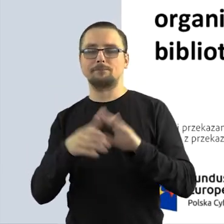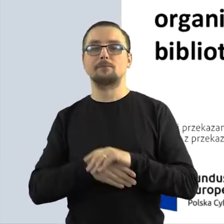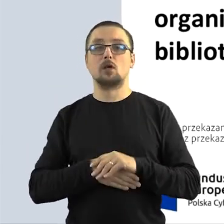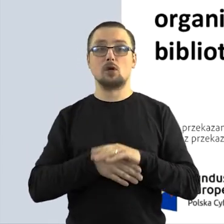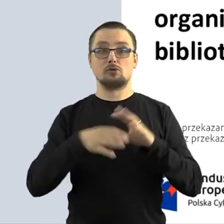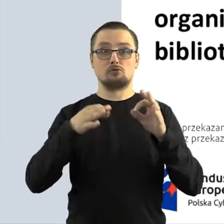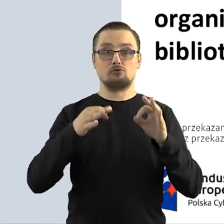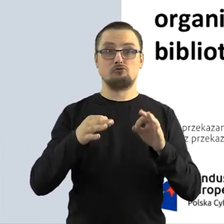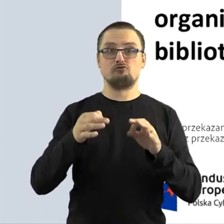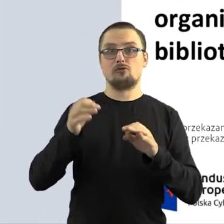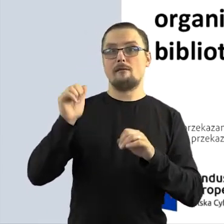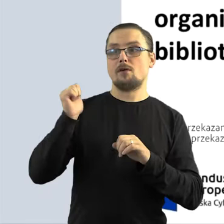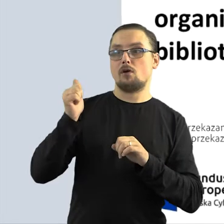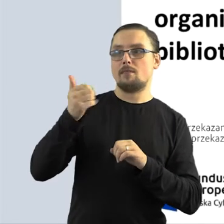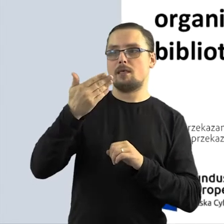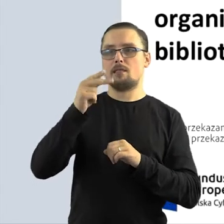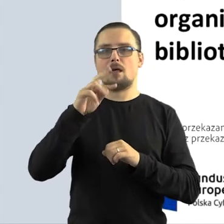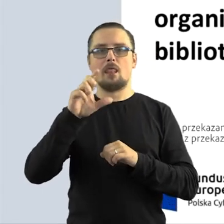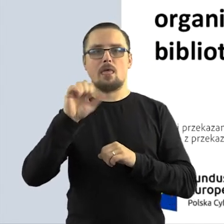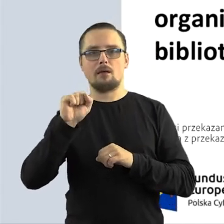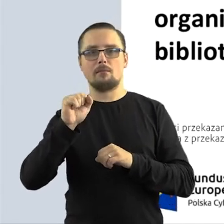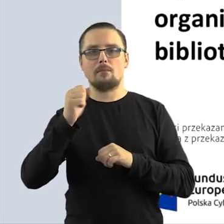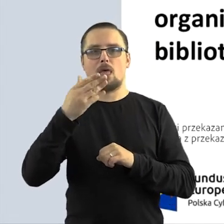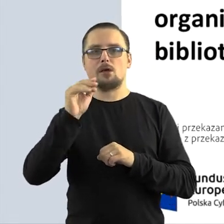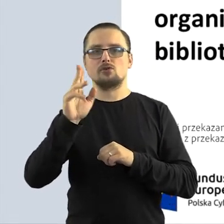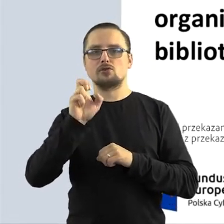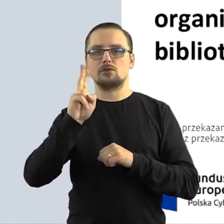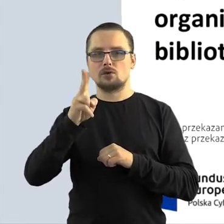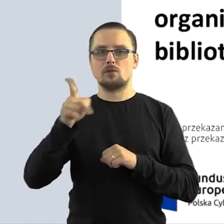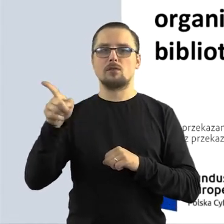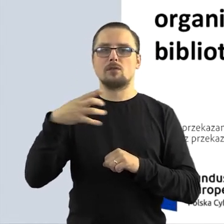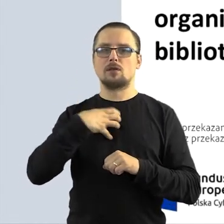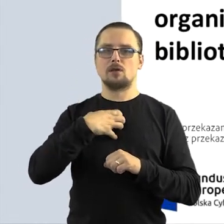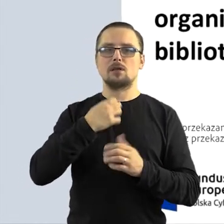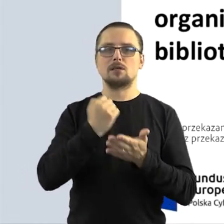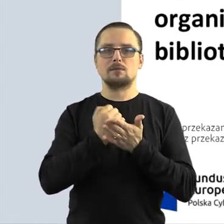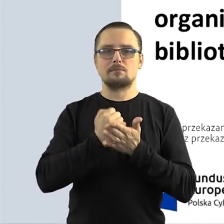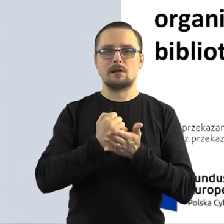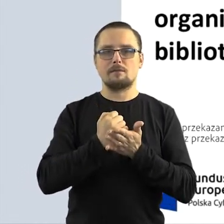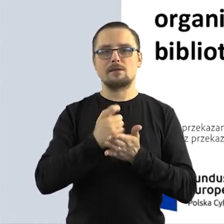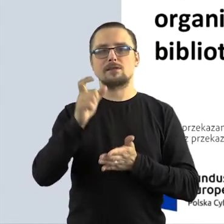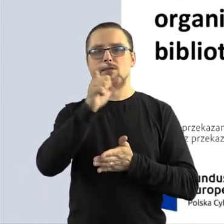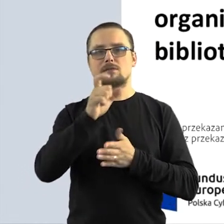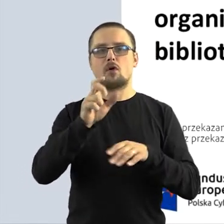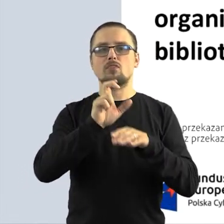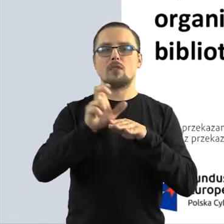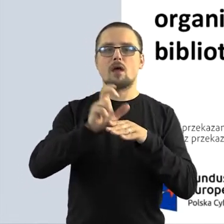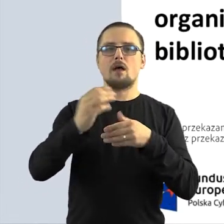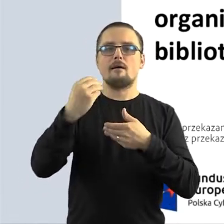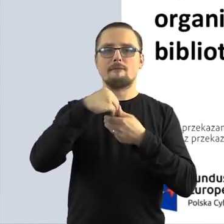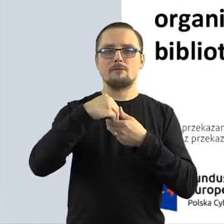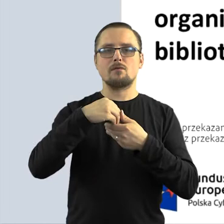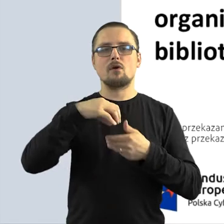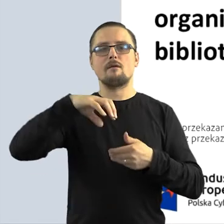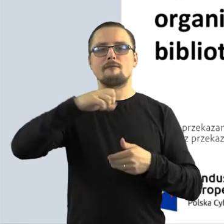spotkania zaprosiliśmy Natalię Mileszyk, dyrektorkę ds. Digital and Technology w warszawskim biurze CEC Blue.